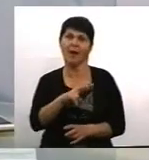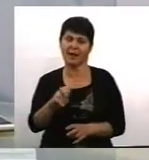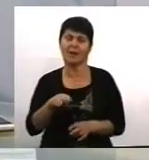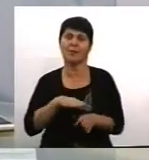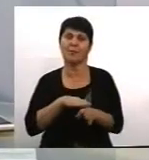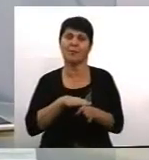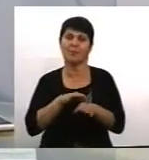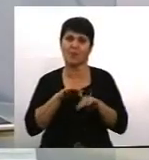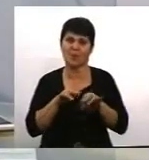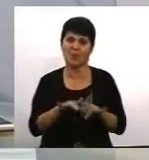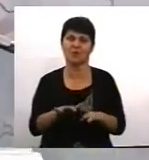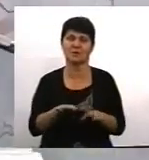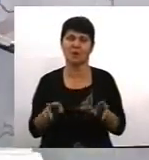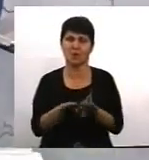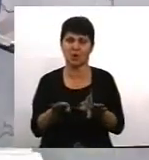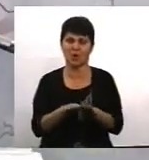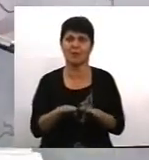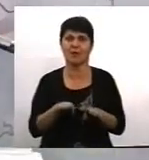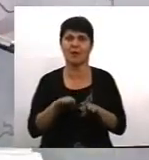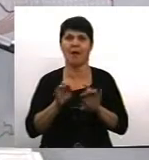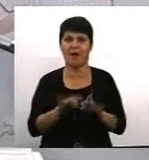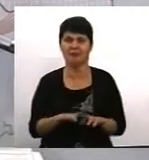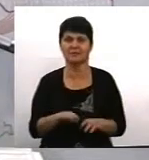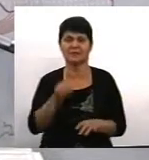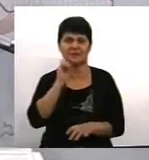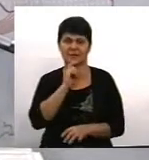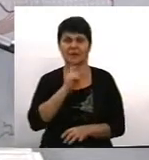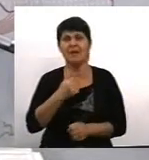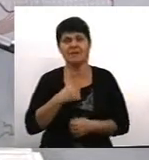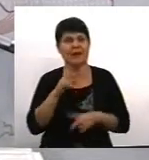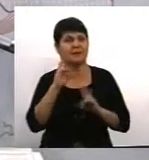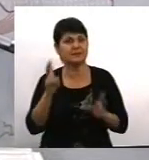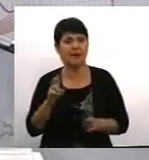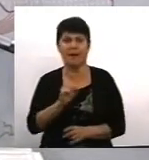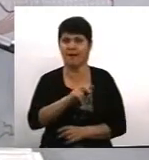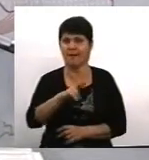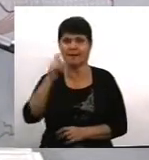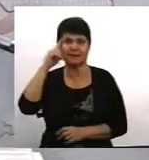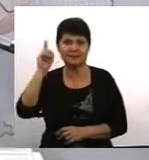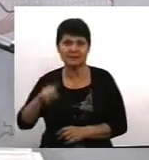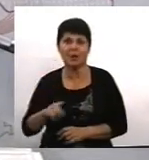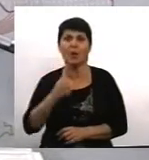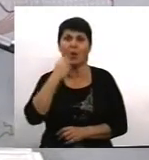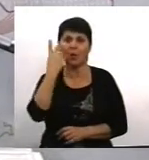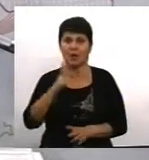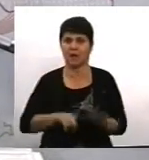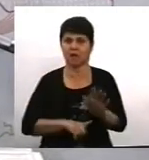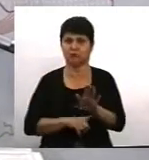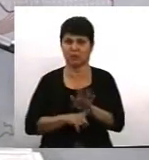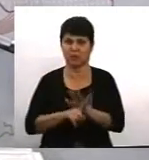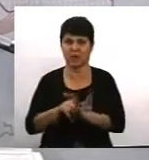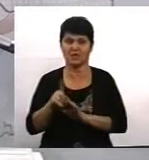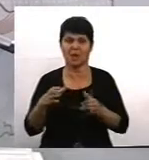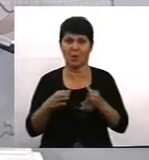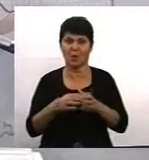Вінничині? Ну, такої акції я не знаю, але я знаю, що тільки днів тому вже почалася, коли почалася кампанія «16